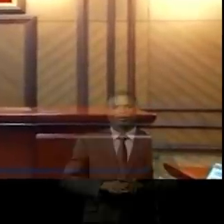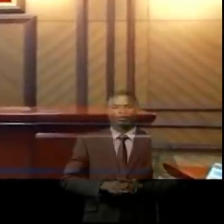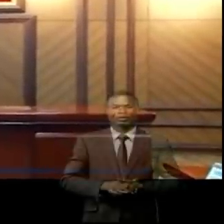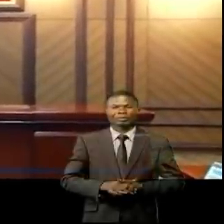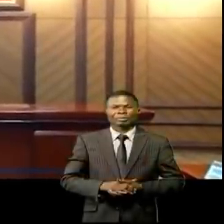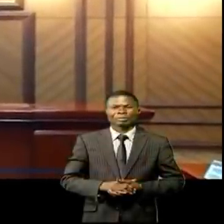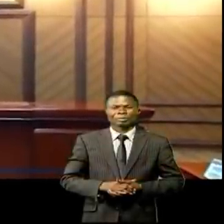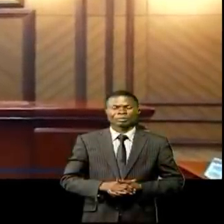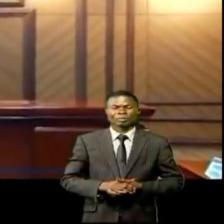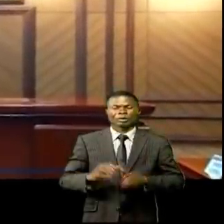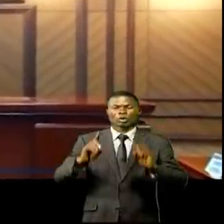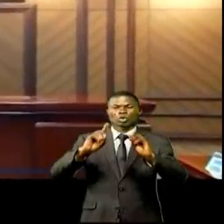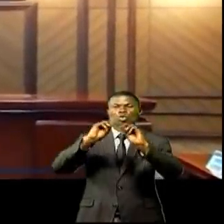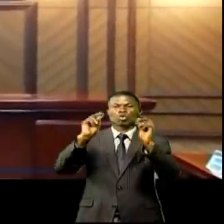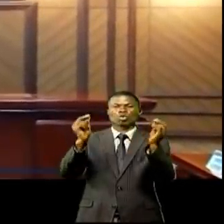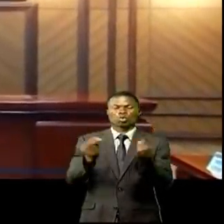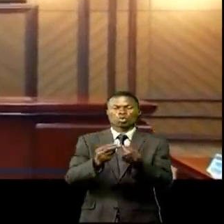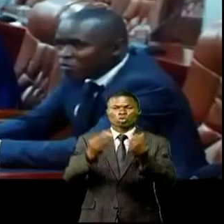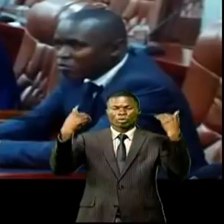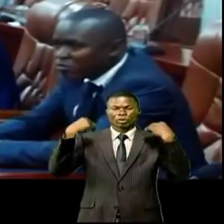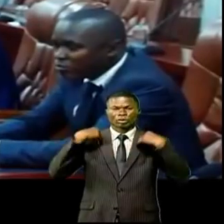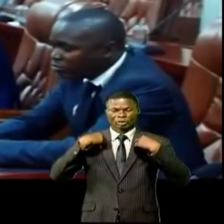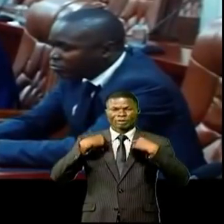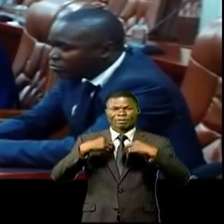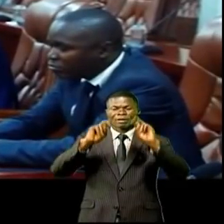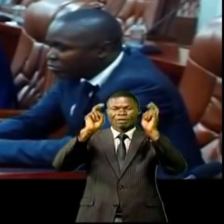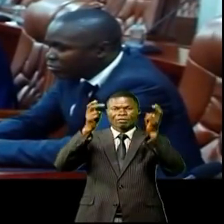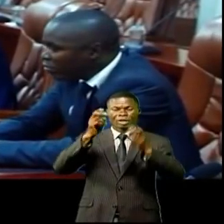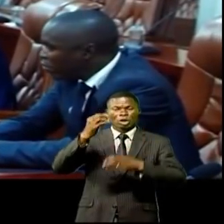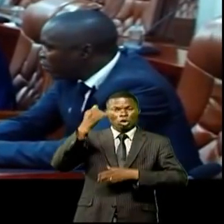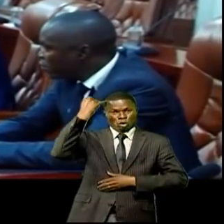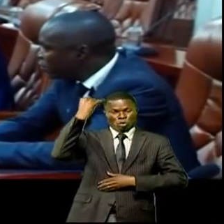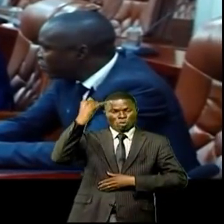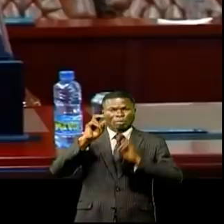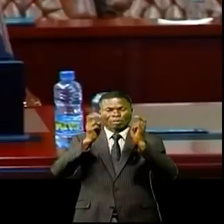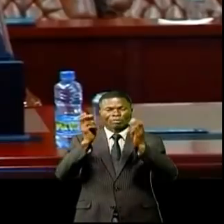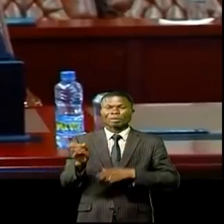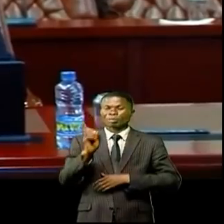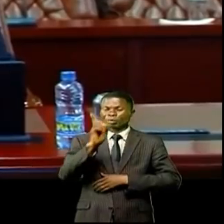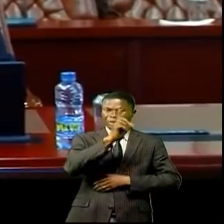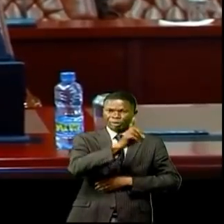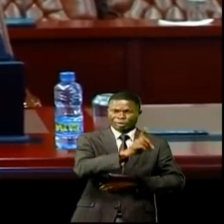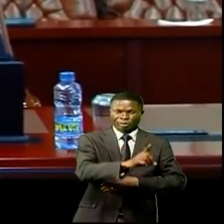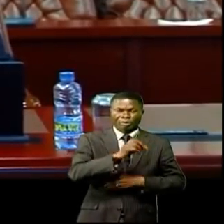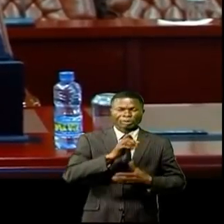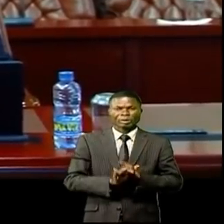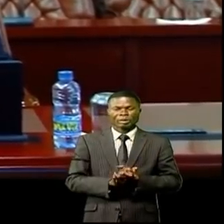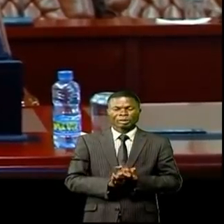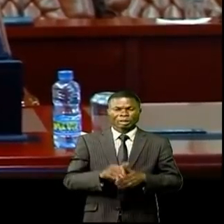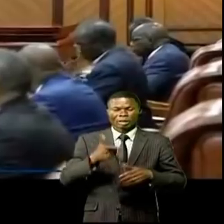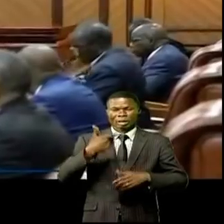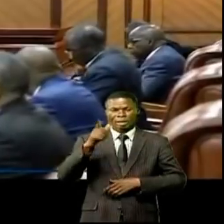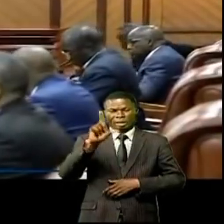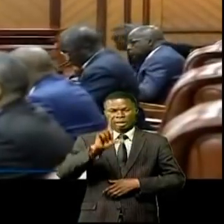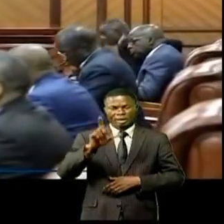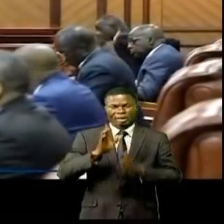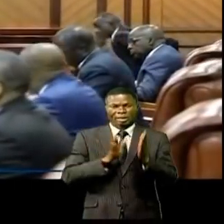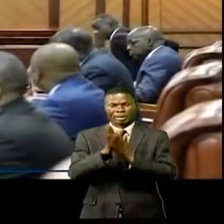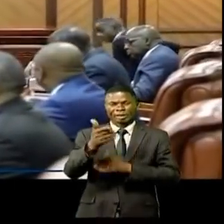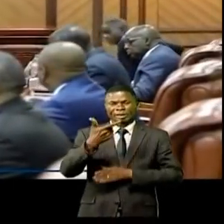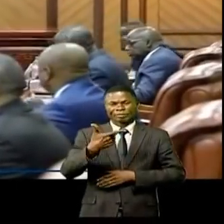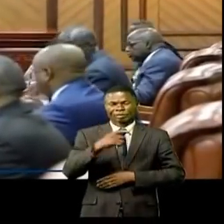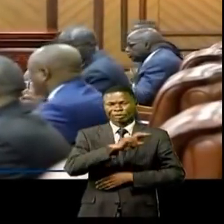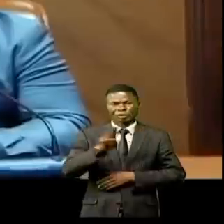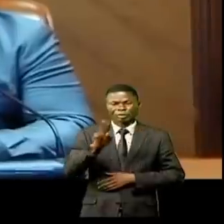Une délégation des autorités de Lumumba-Ville, conduite par le VPM de l'Intérieur Daniel Asilo, a été reçu ce mardi 15 février